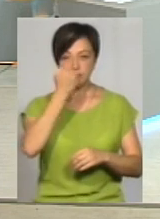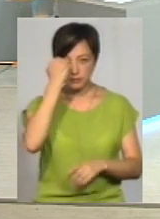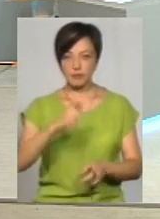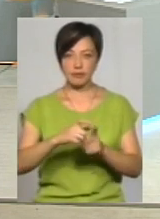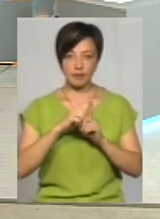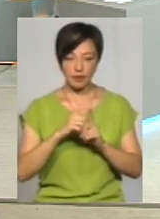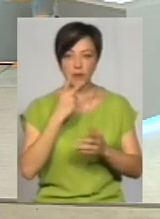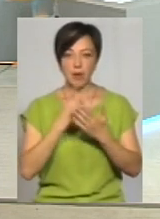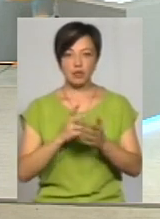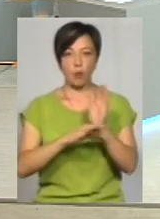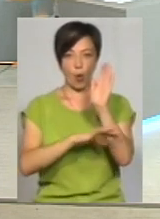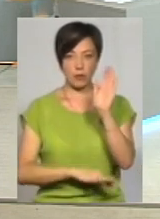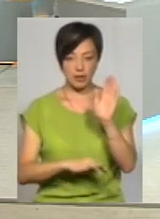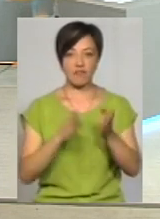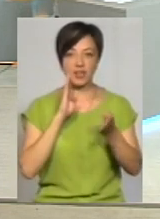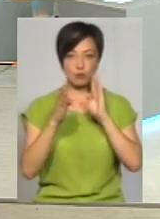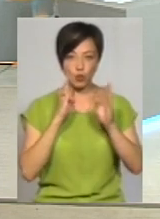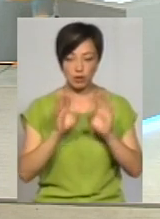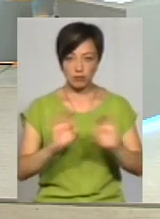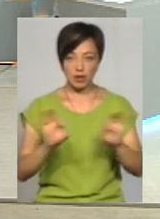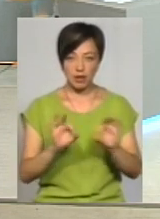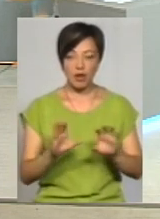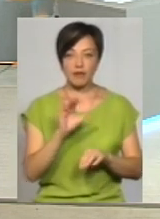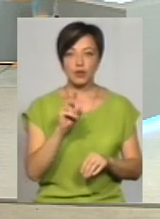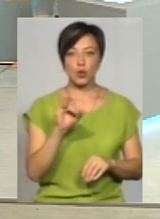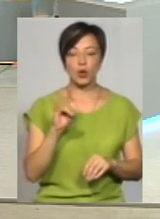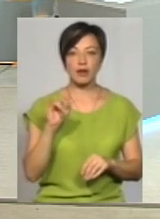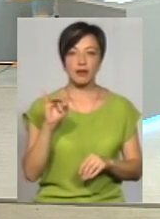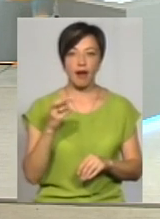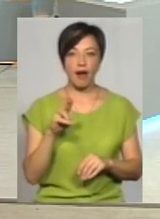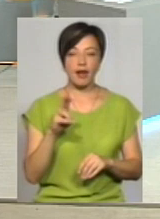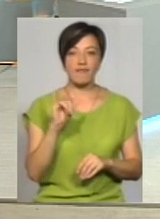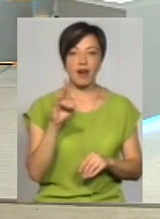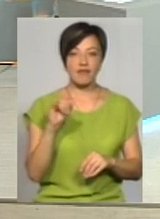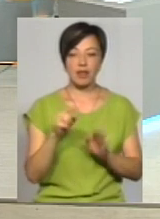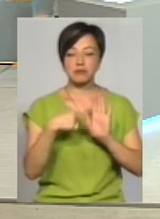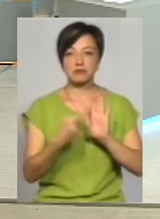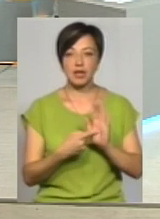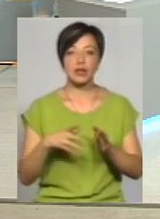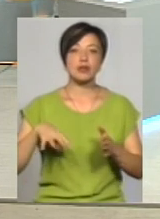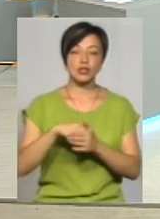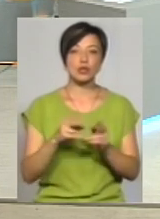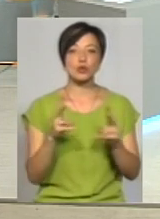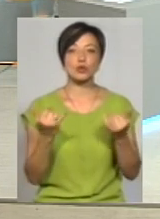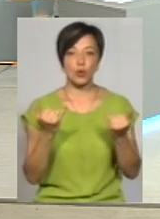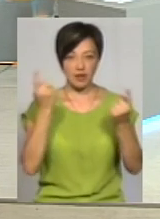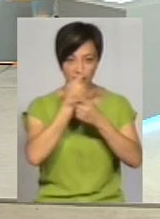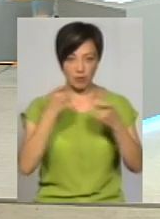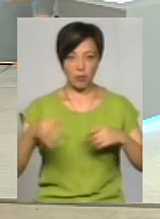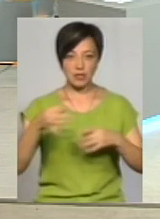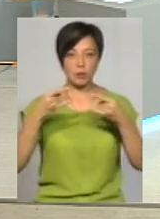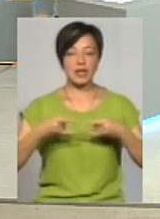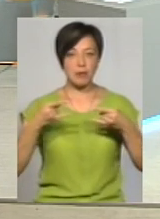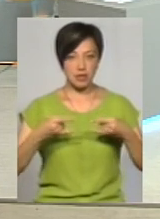бачимо коментарі під прямою трансляцією у Фейсбук. Пані Вікторія Іванівна запитує, за чий рахунок сьогоднішній ефір на обласному